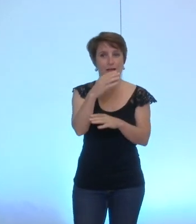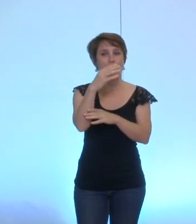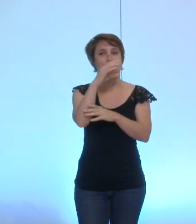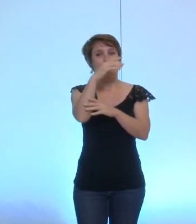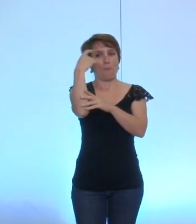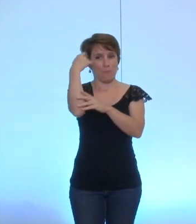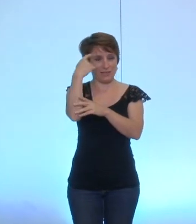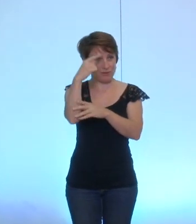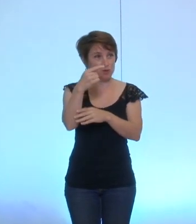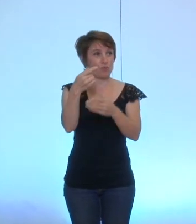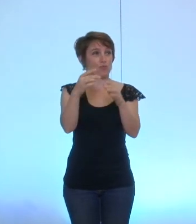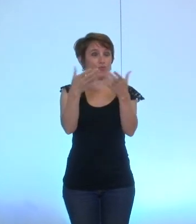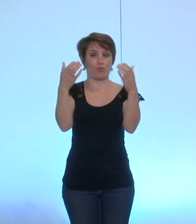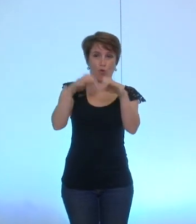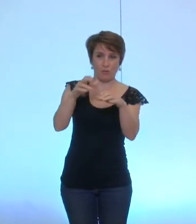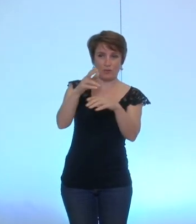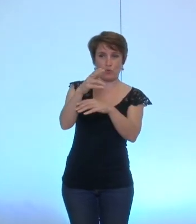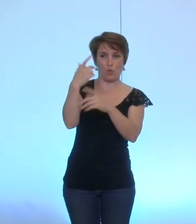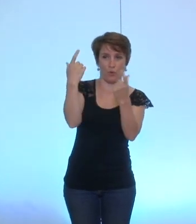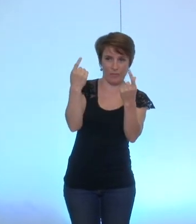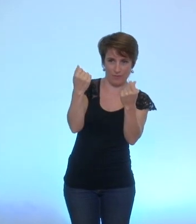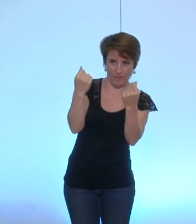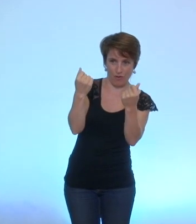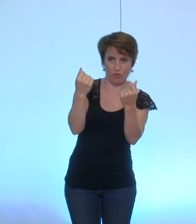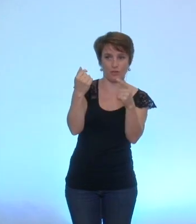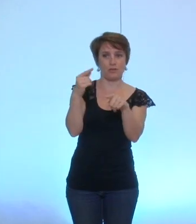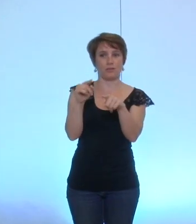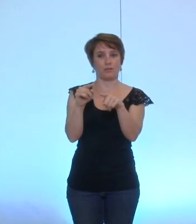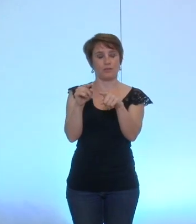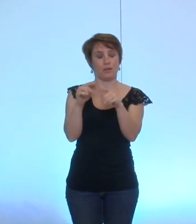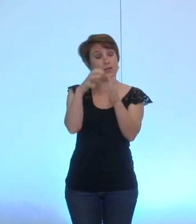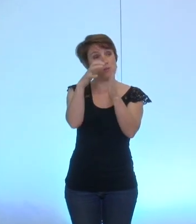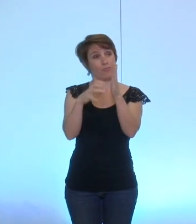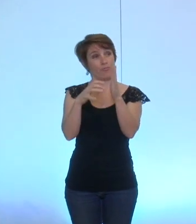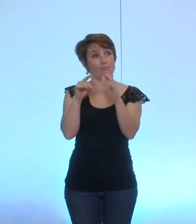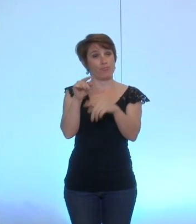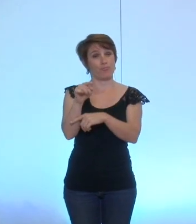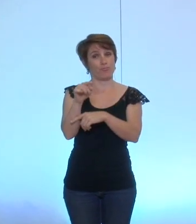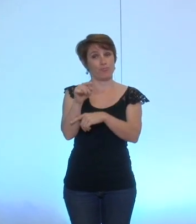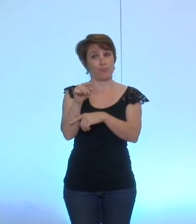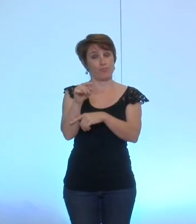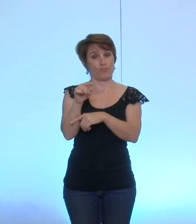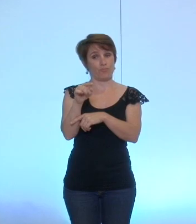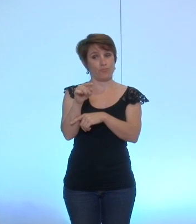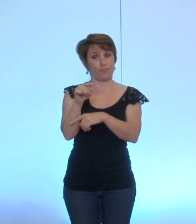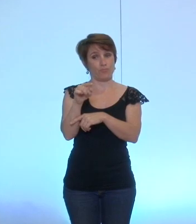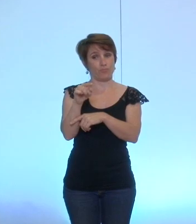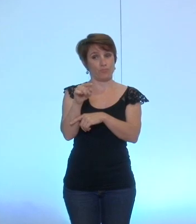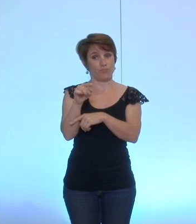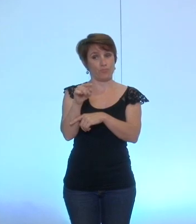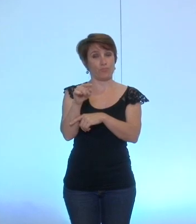qui si elle se justifiait au plan national et ailleurs ne se justifiait pas au niveau